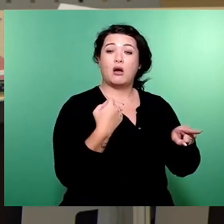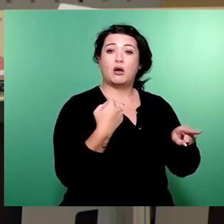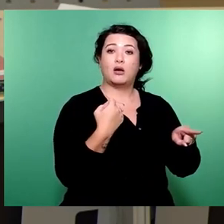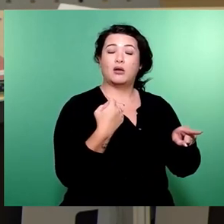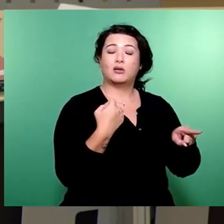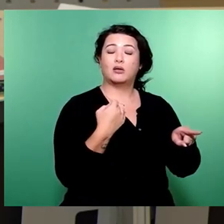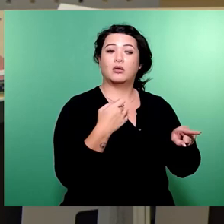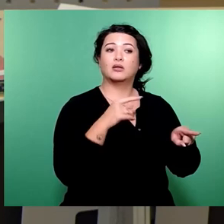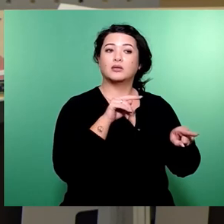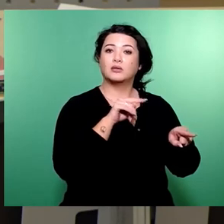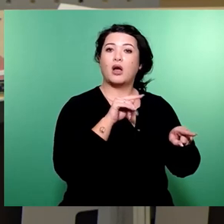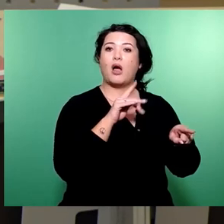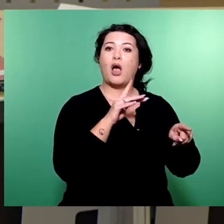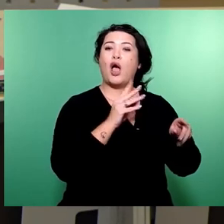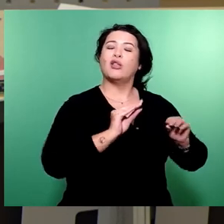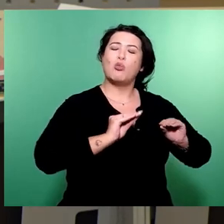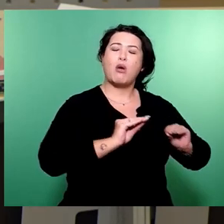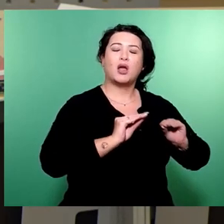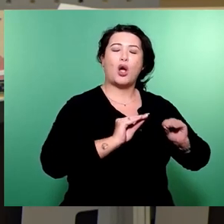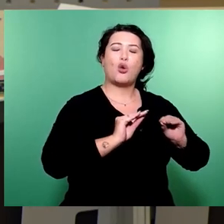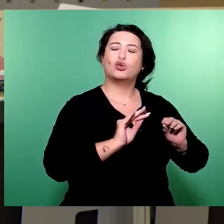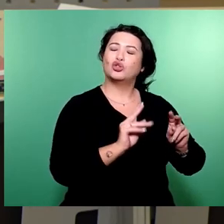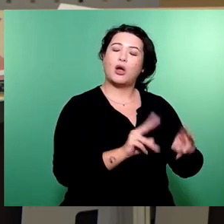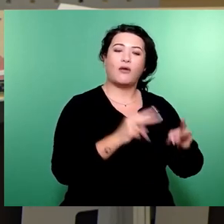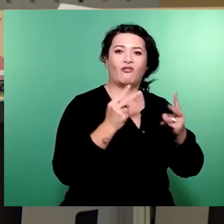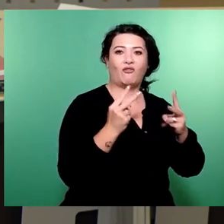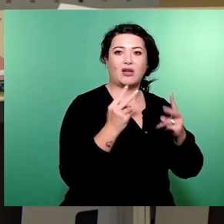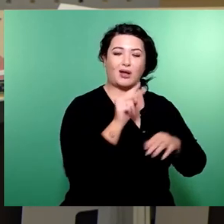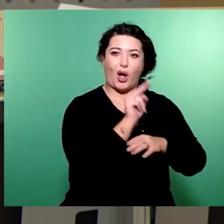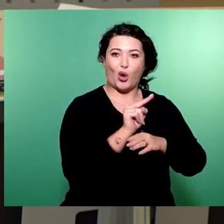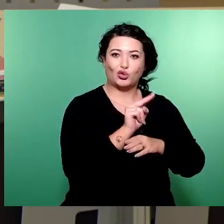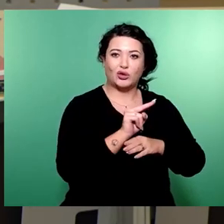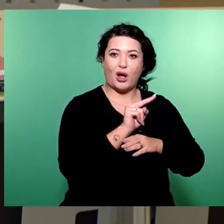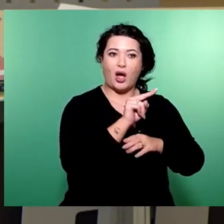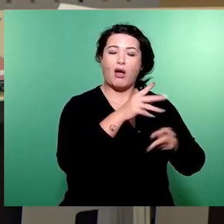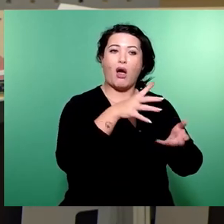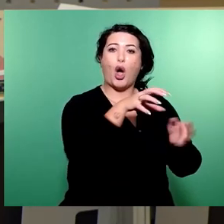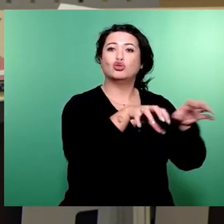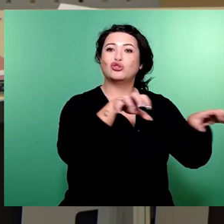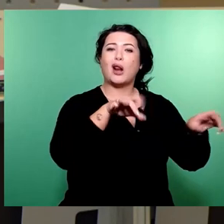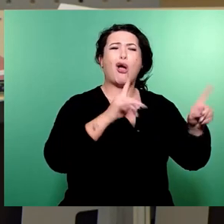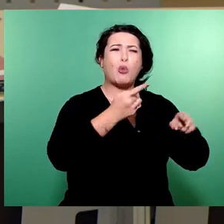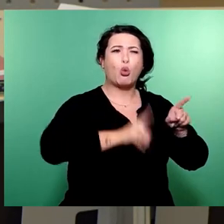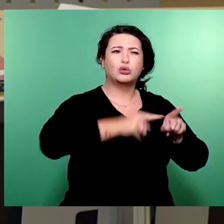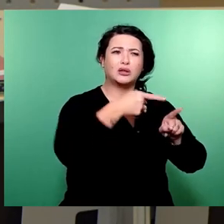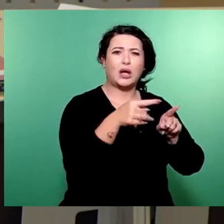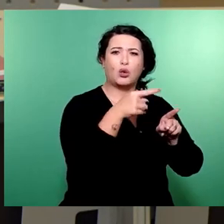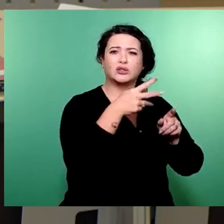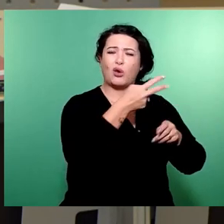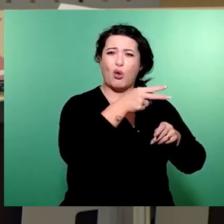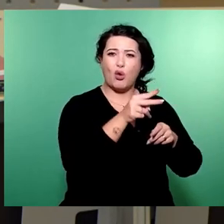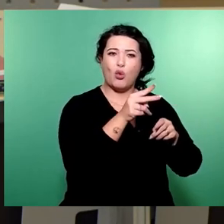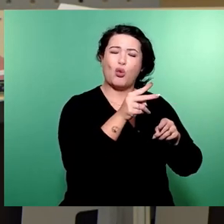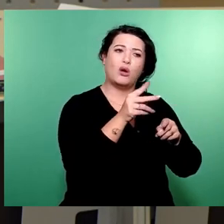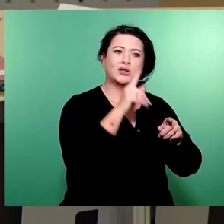es handelt sich um eine pädagogisch äußerst wertvolle Ausstellung, aber 100.000 Euro, es ging eher darum, dass es eine schöne runde Zahl ist, die